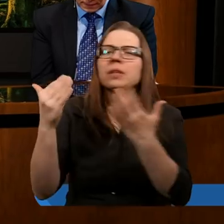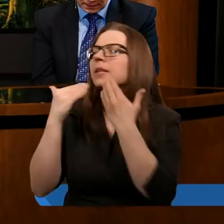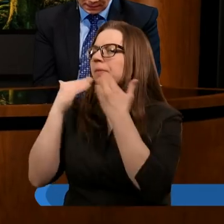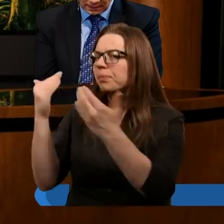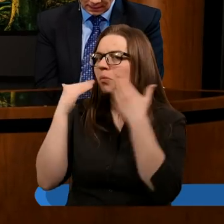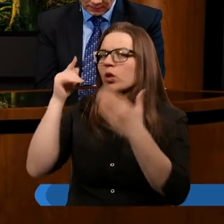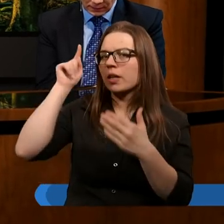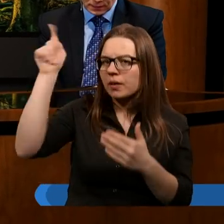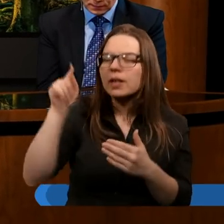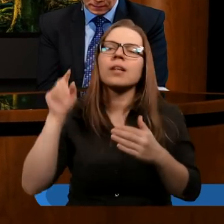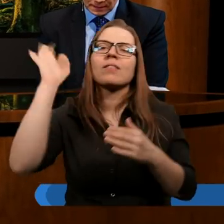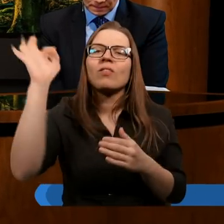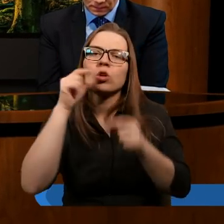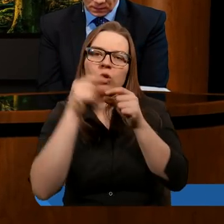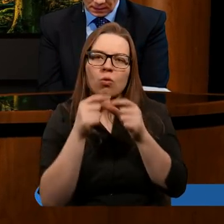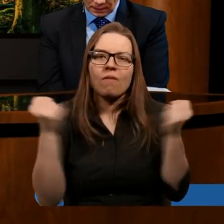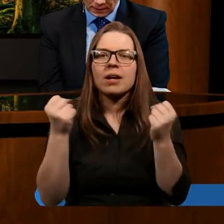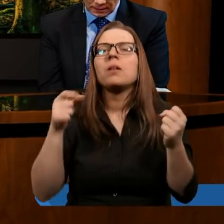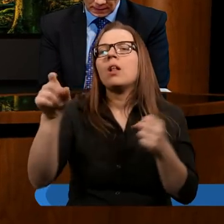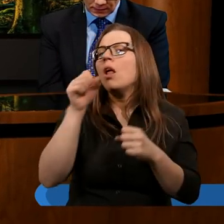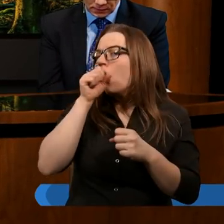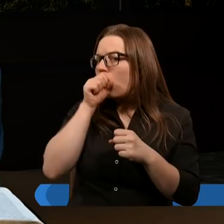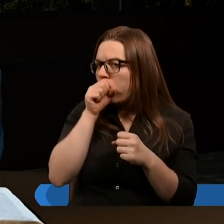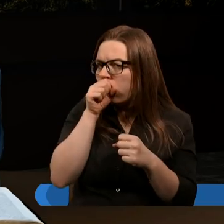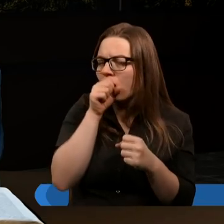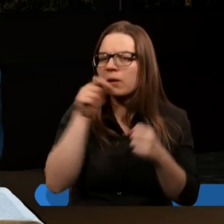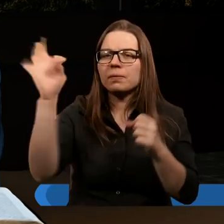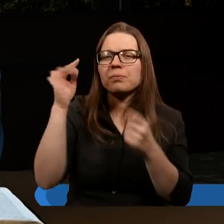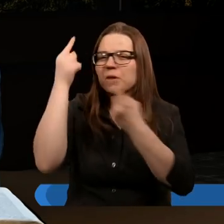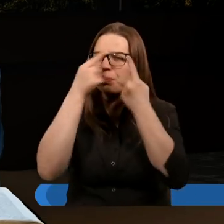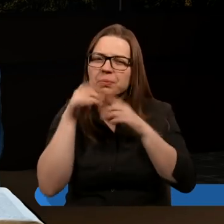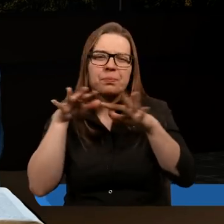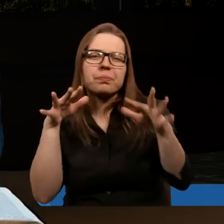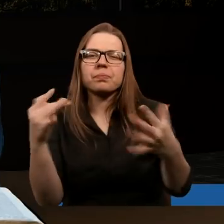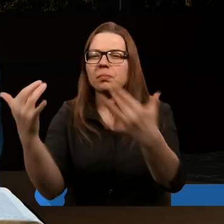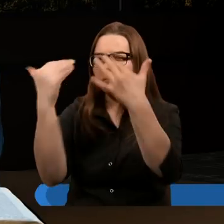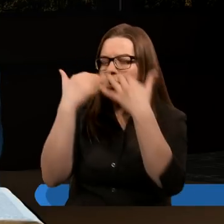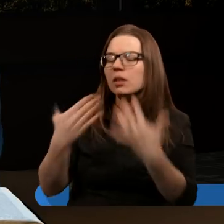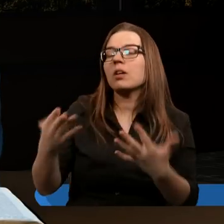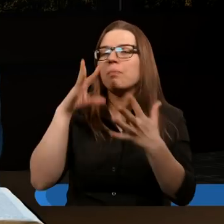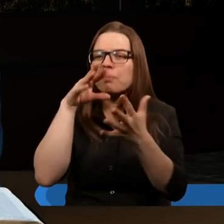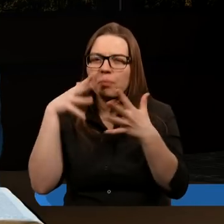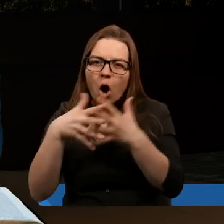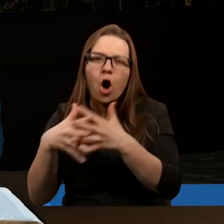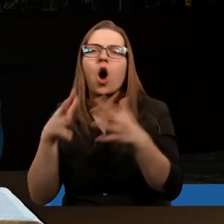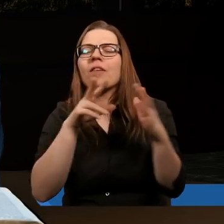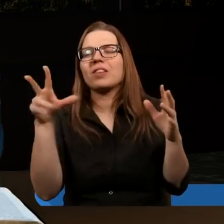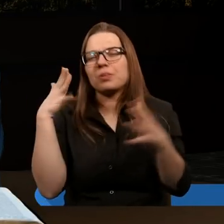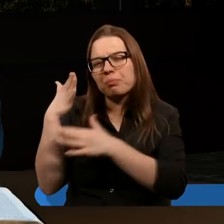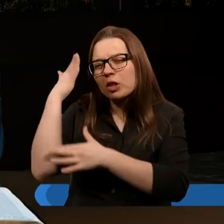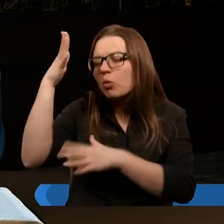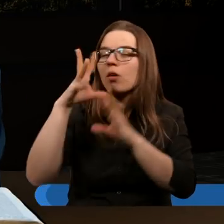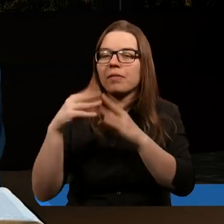podziękować za chleb Twojego słowa, za tak wiele wartościowych myśli, obietnic, proroctw, które dotyczą